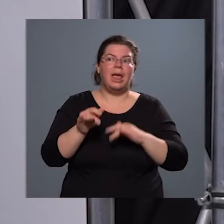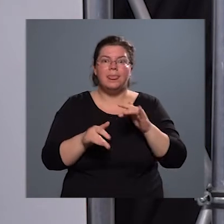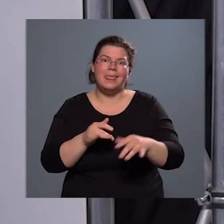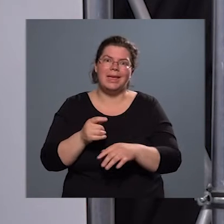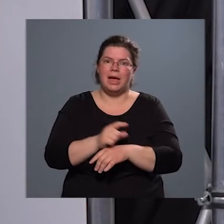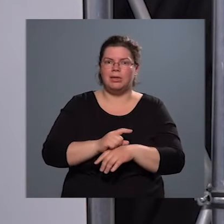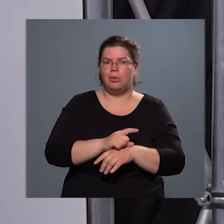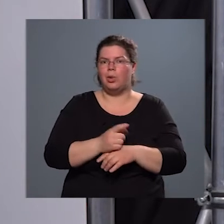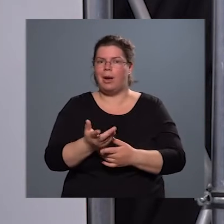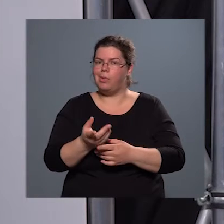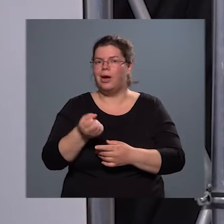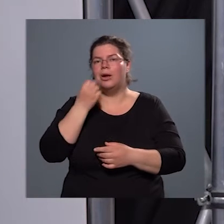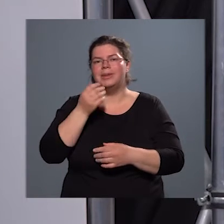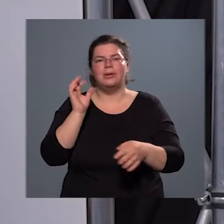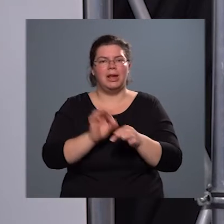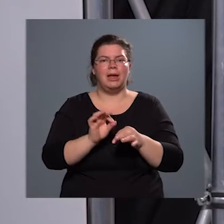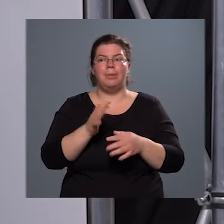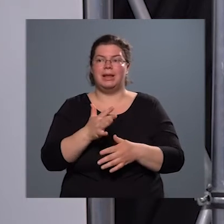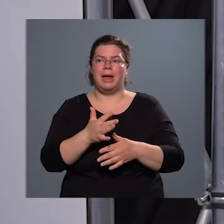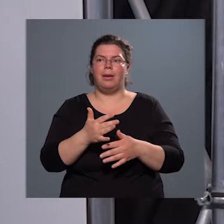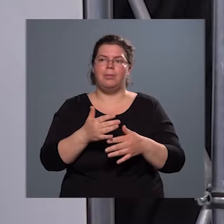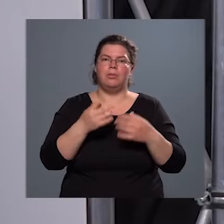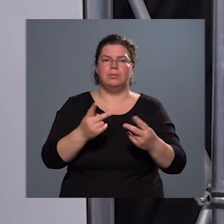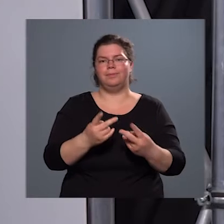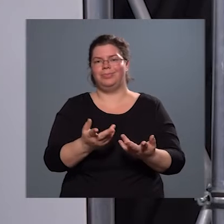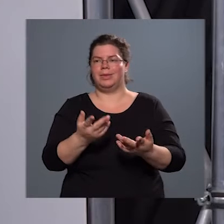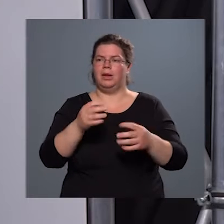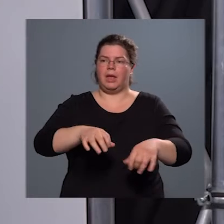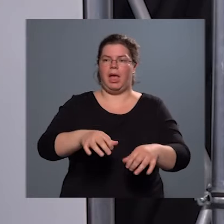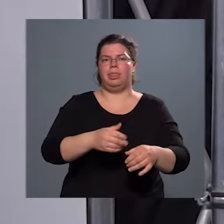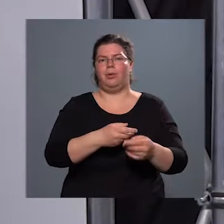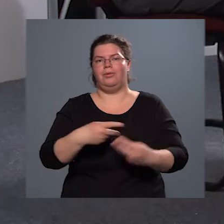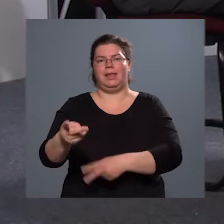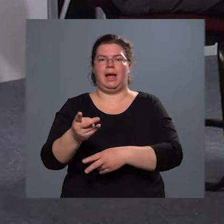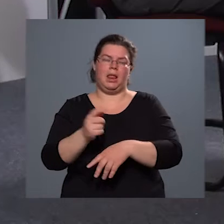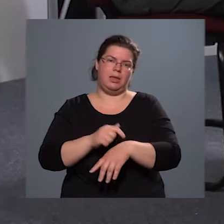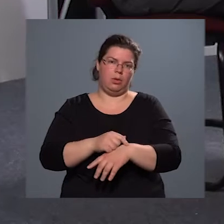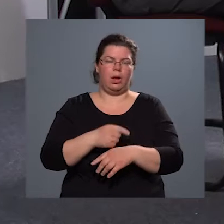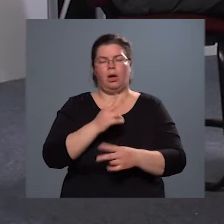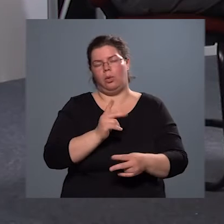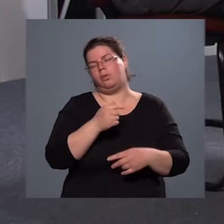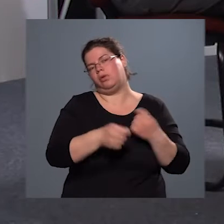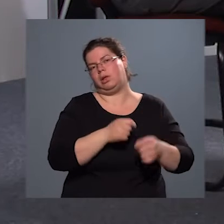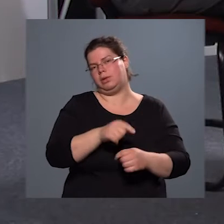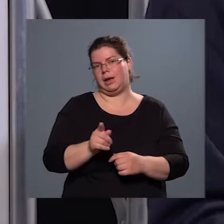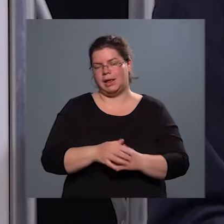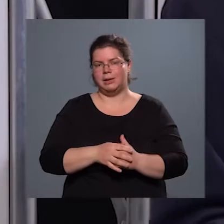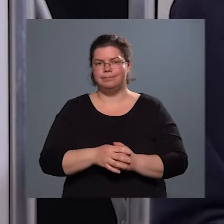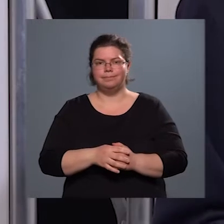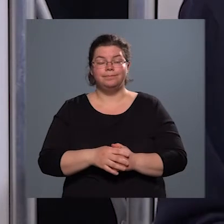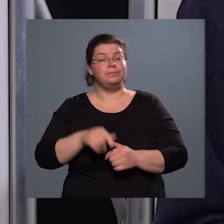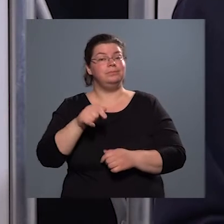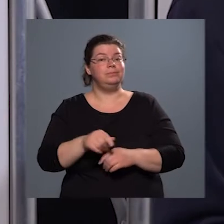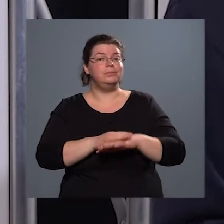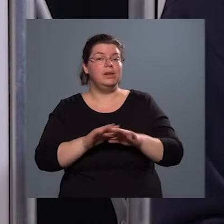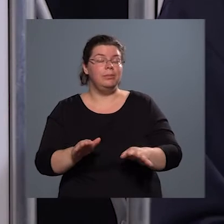órában, amikor éppen nem az akut teendők viszik el az időnket foglalkozni. Mindennek, illetve mind